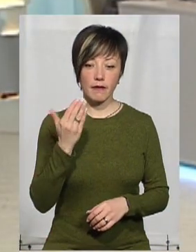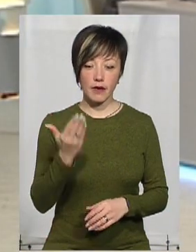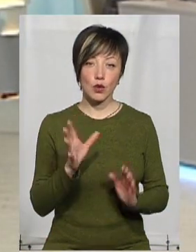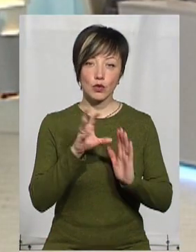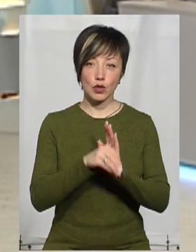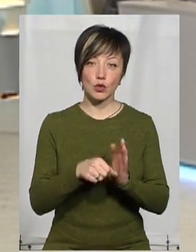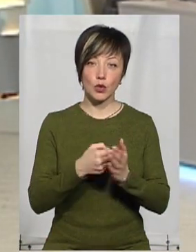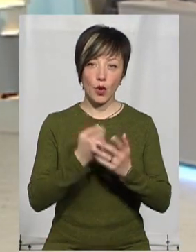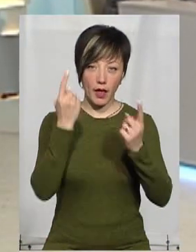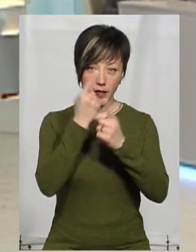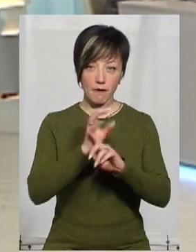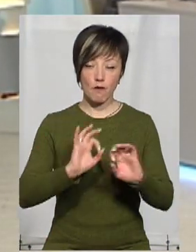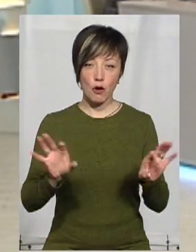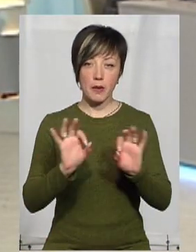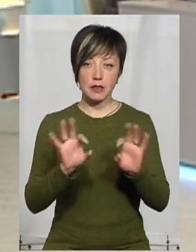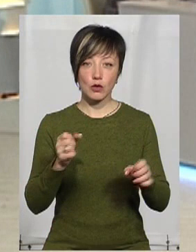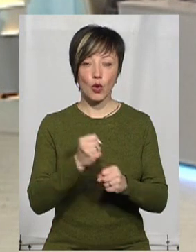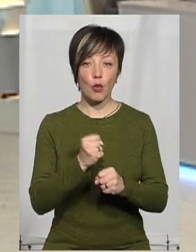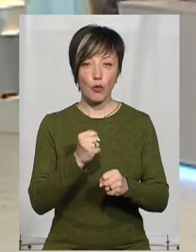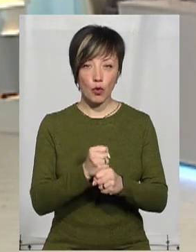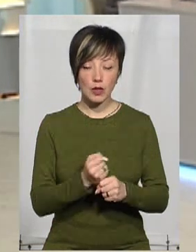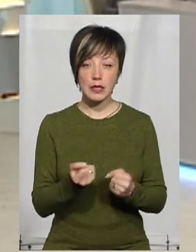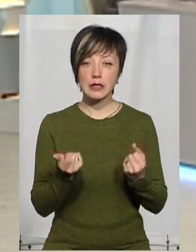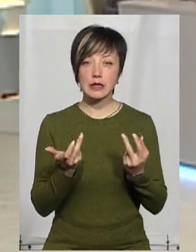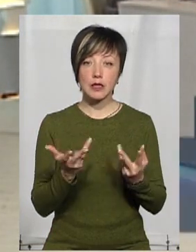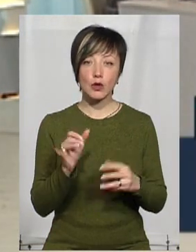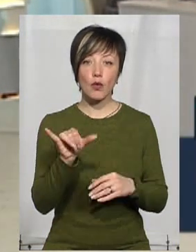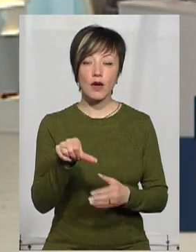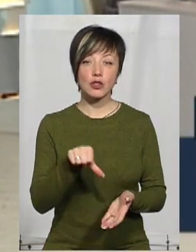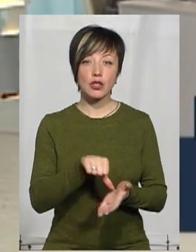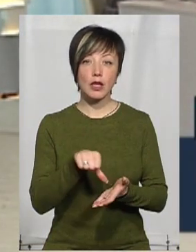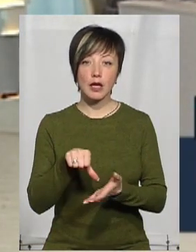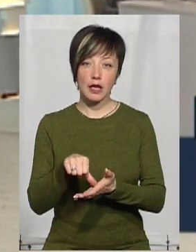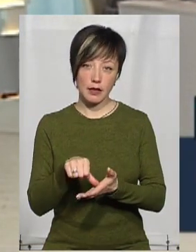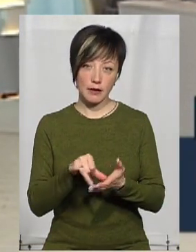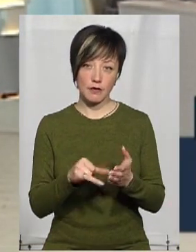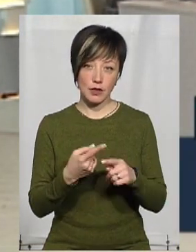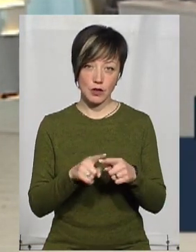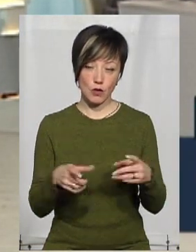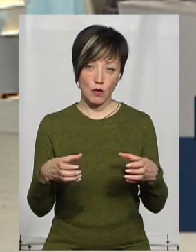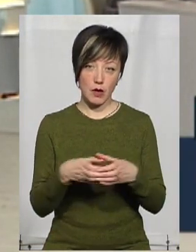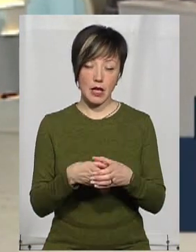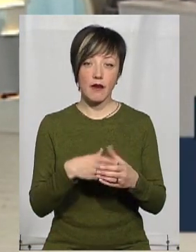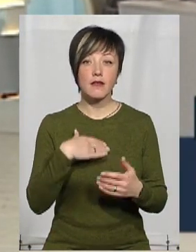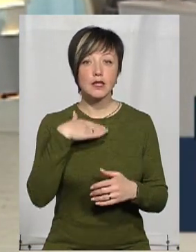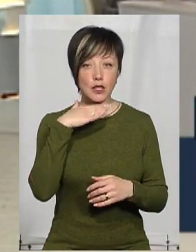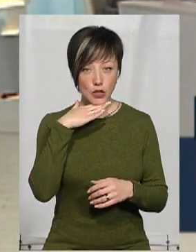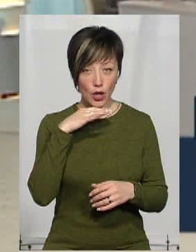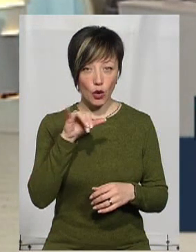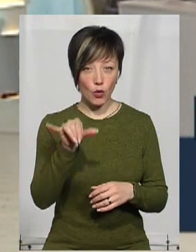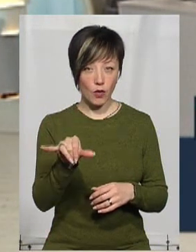долучились до інформаційної роботи. Скільки у вас членів і чи вистачає у вас